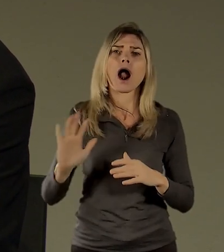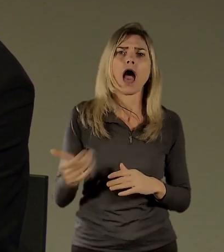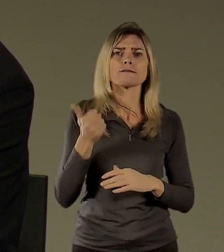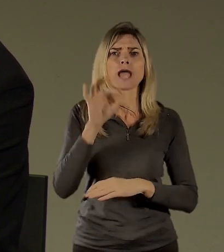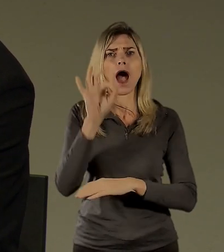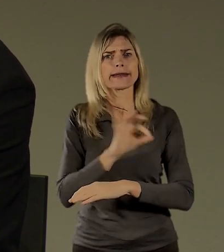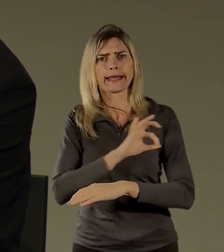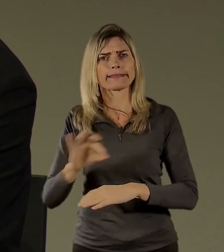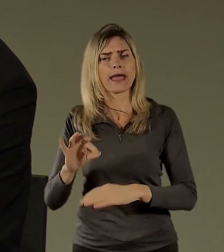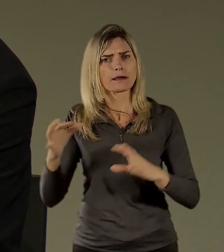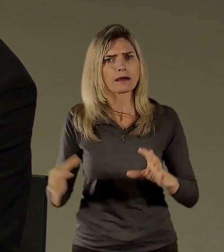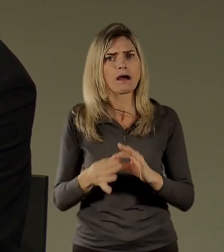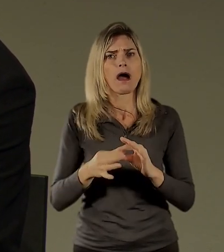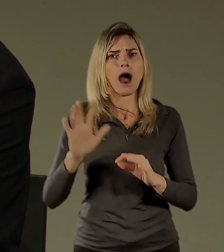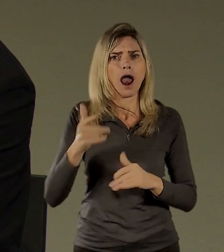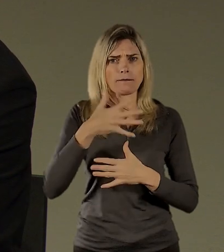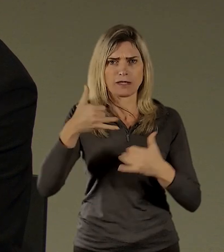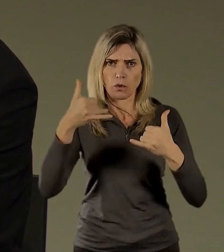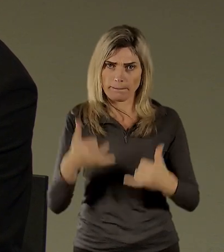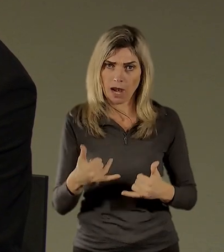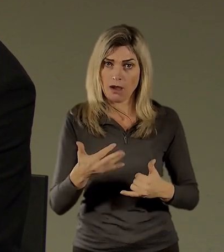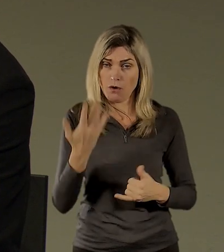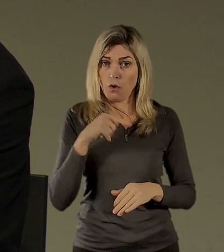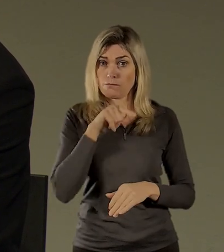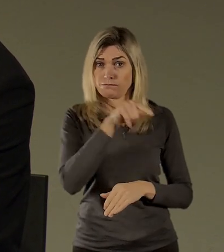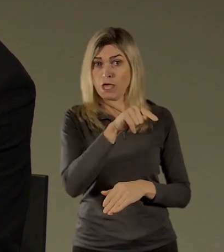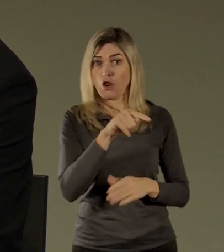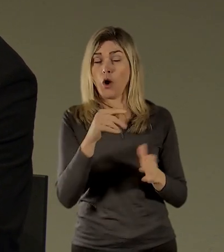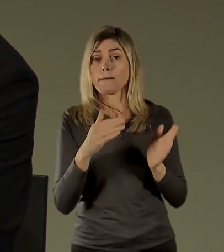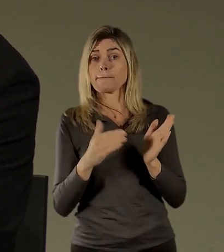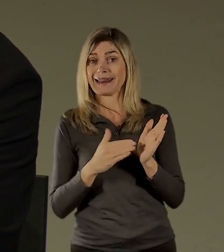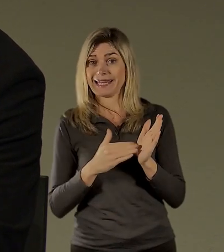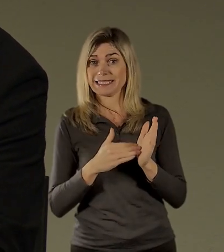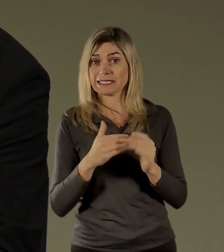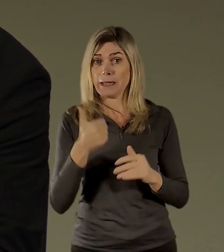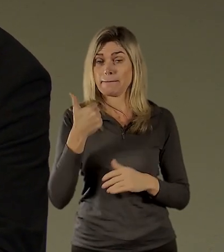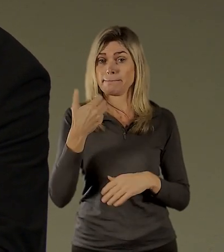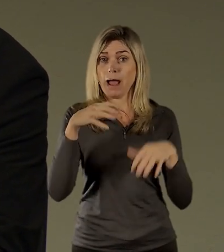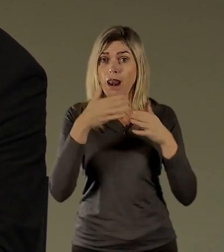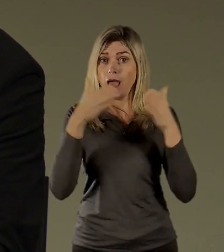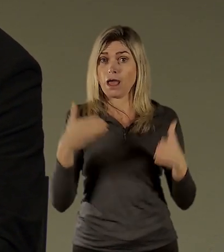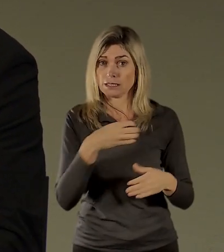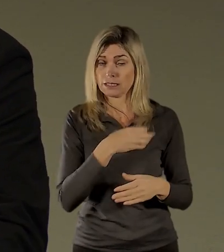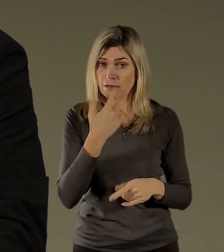hlavního města Prahy, který sídlil v Martinském paláci a toto byl jeho